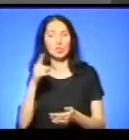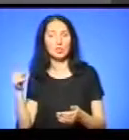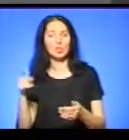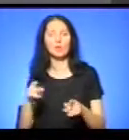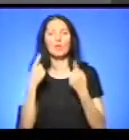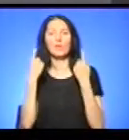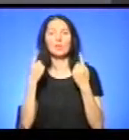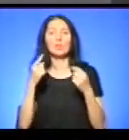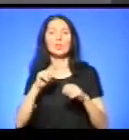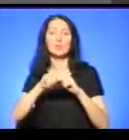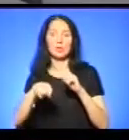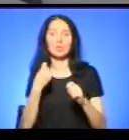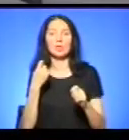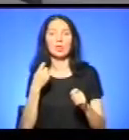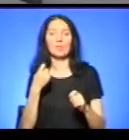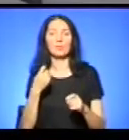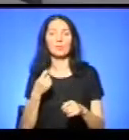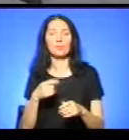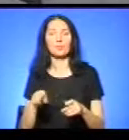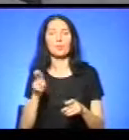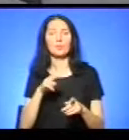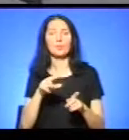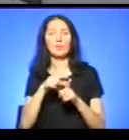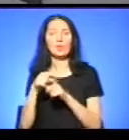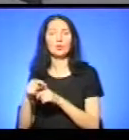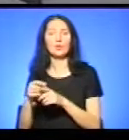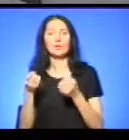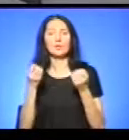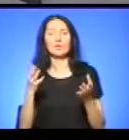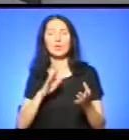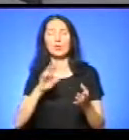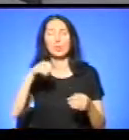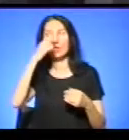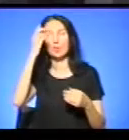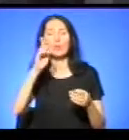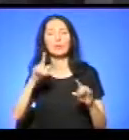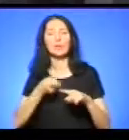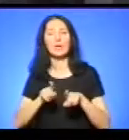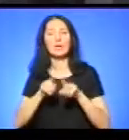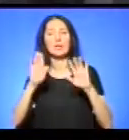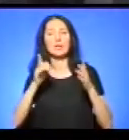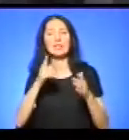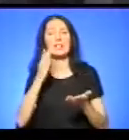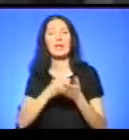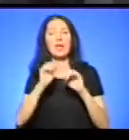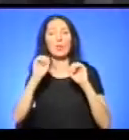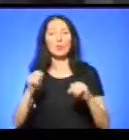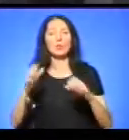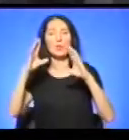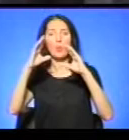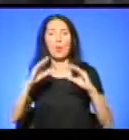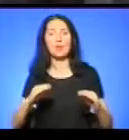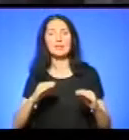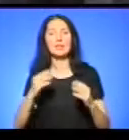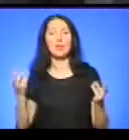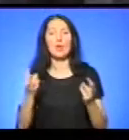величезну шкоду. І так, до слова, звичайно, не дай Бог, щоб таке сталося, але чи є можливість, скажімо, гасіння пожеж з повітря,